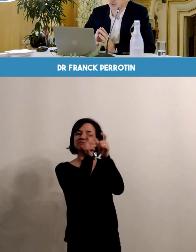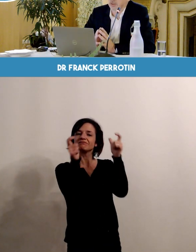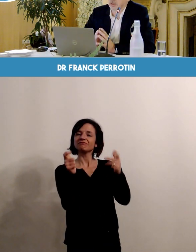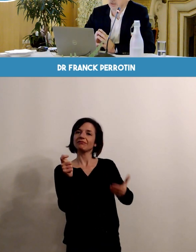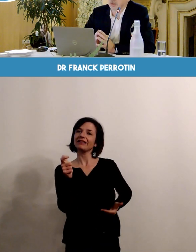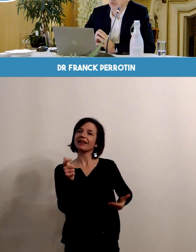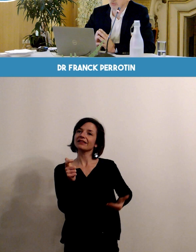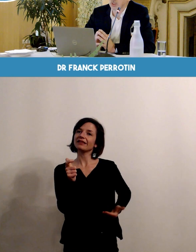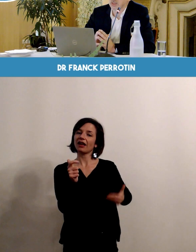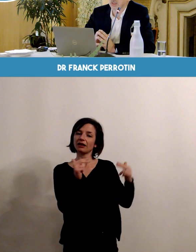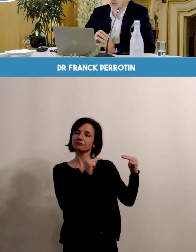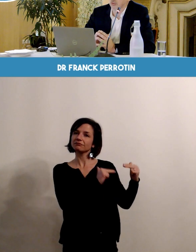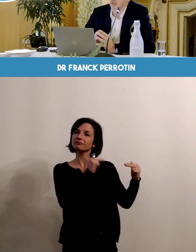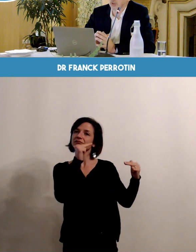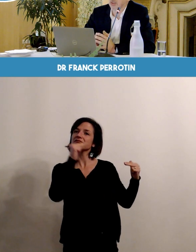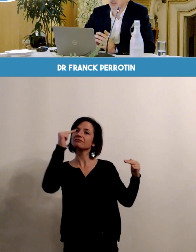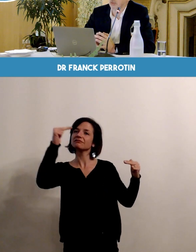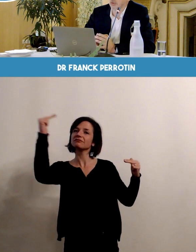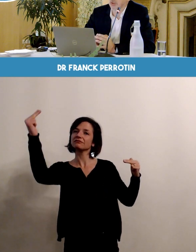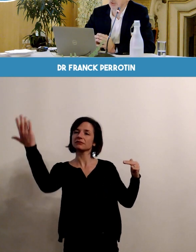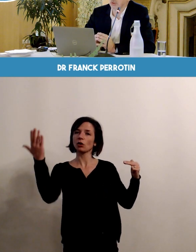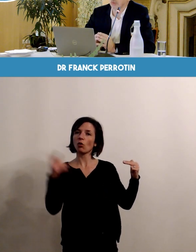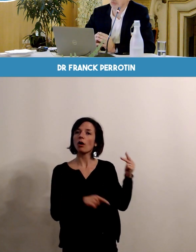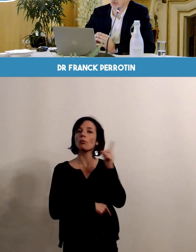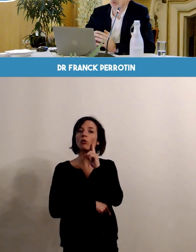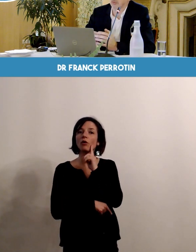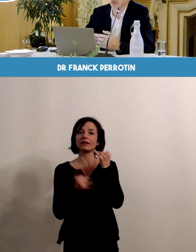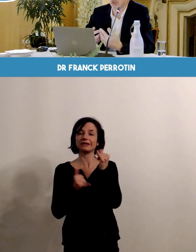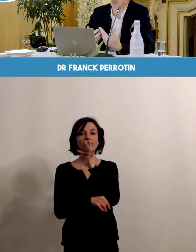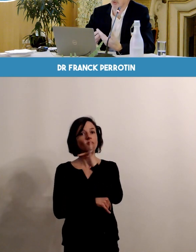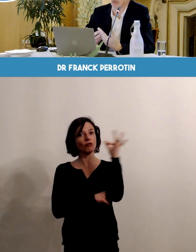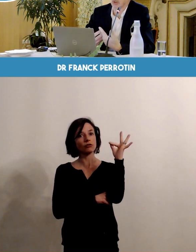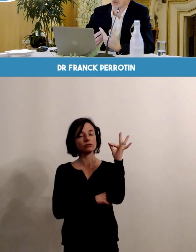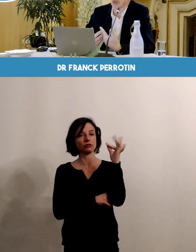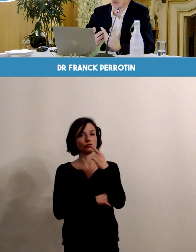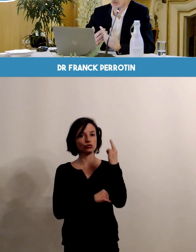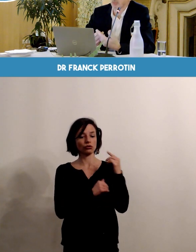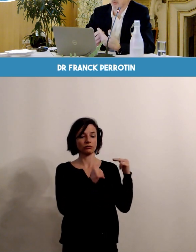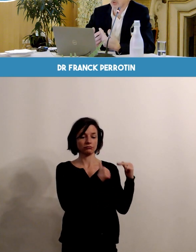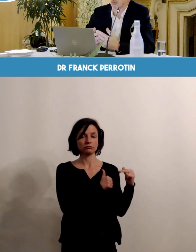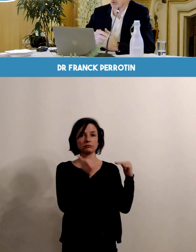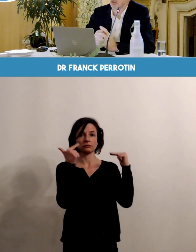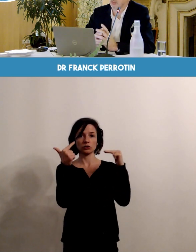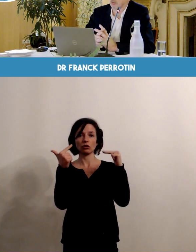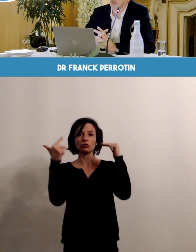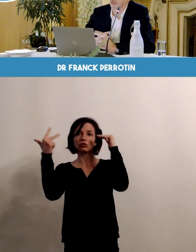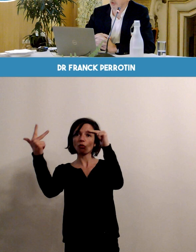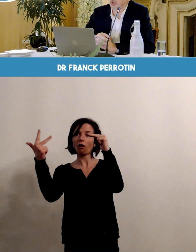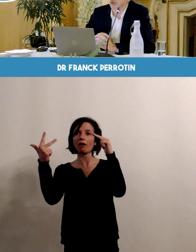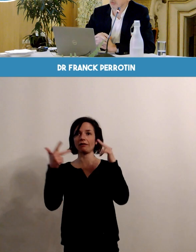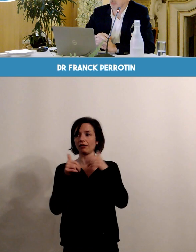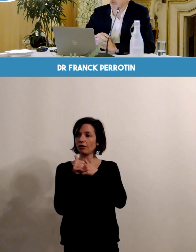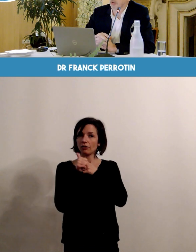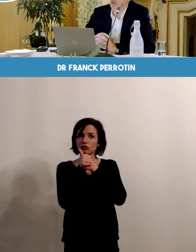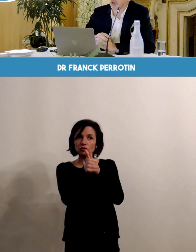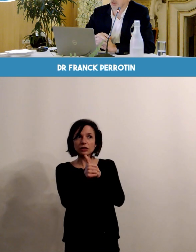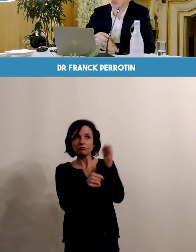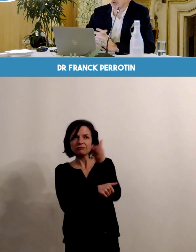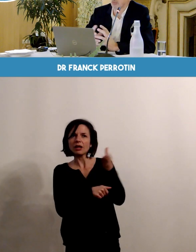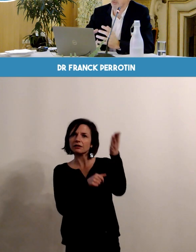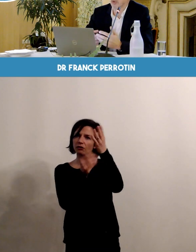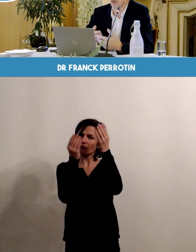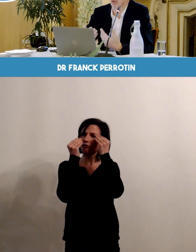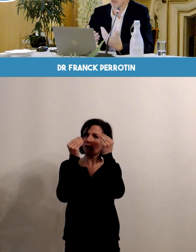-là, en France, les maternités sont classées en trois catégories selon leur niveau d'équipement. Ce n pas forcément le niveau de